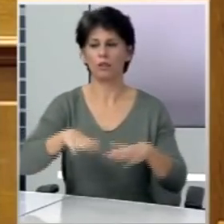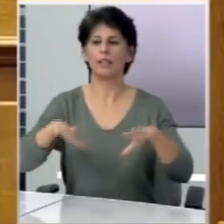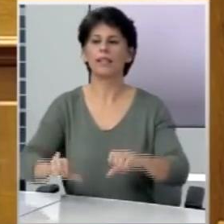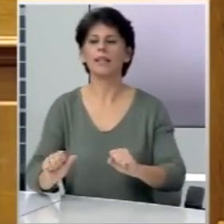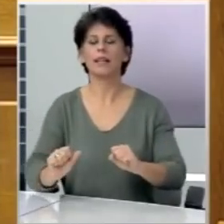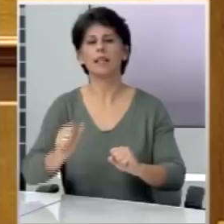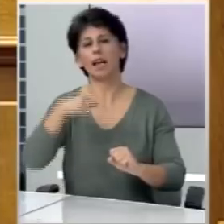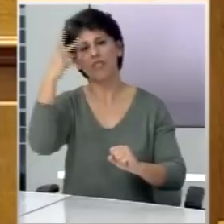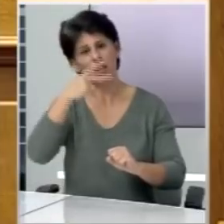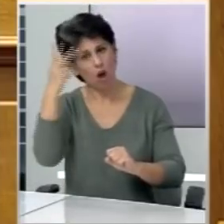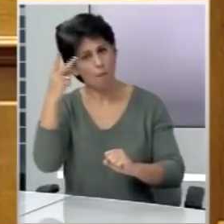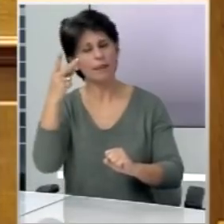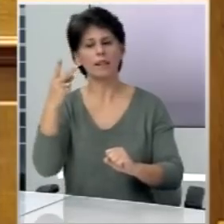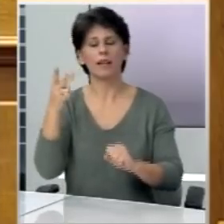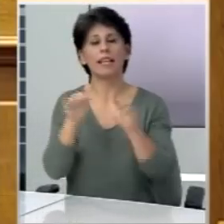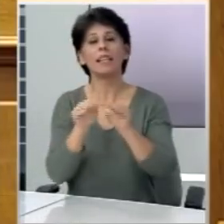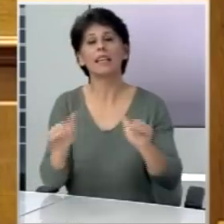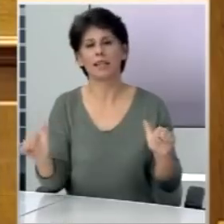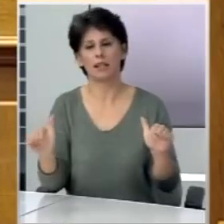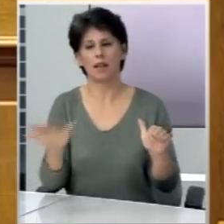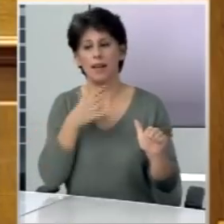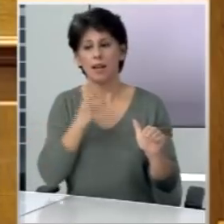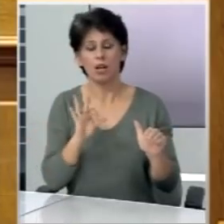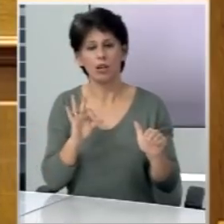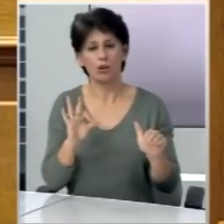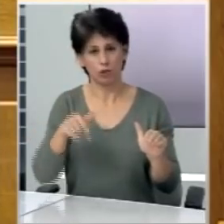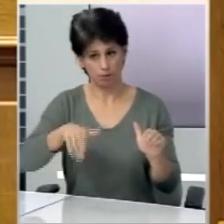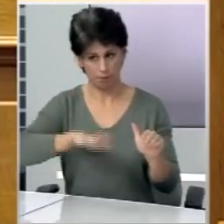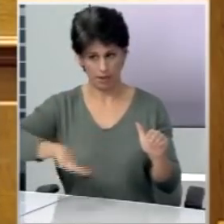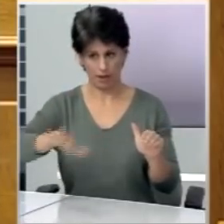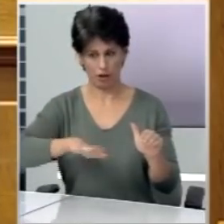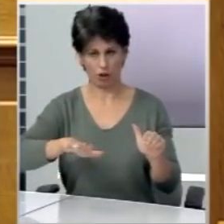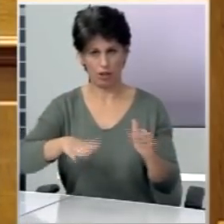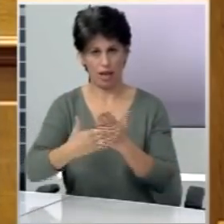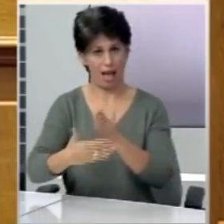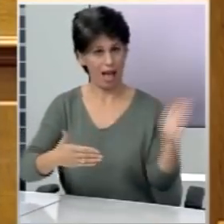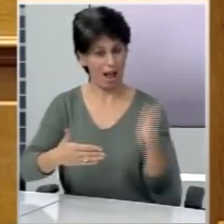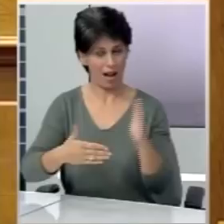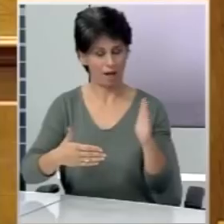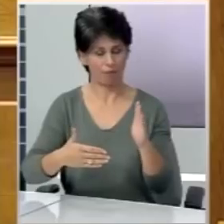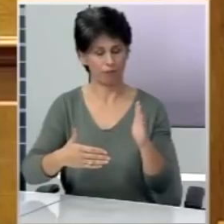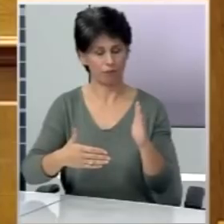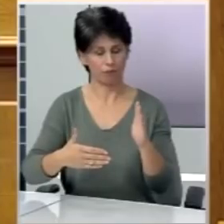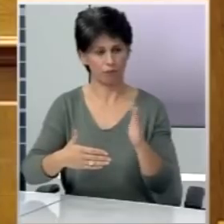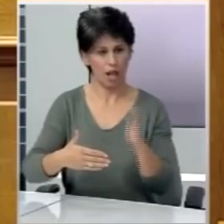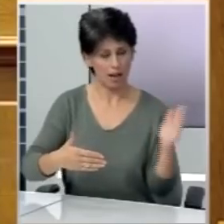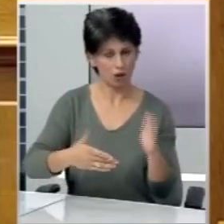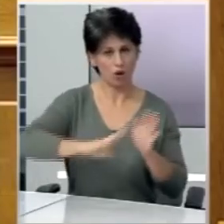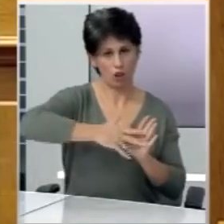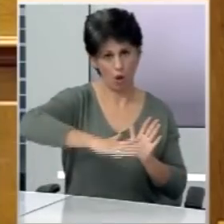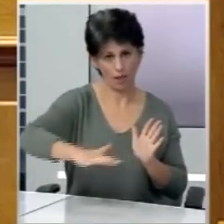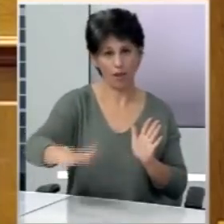κυριαρχικά μας δικαιώματα, για την ειρήνη. Γιατί στην περιοχή της Ανατολικής Μεσογείου του Αιγαίου υπάρχουν